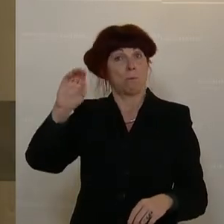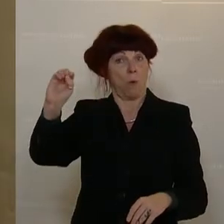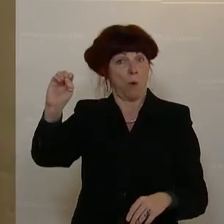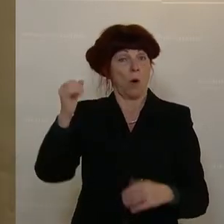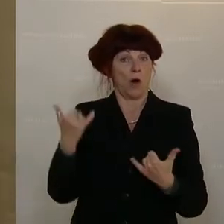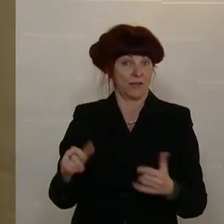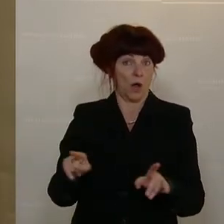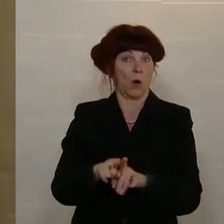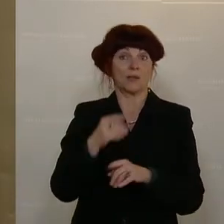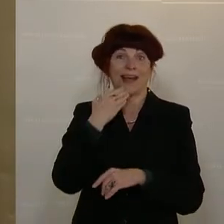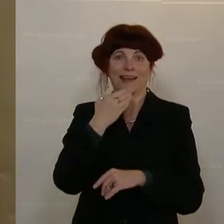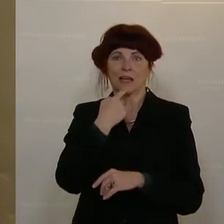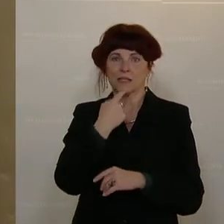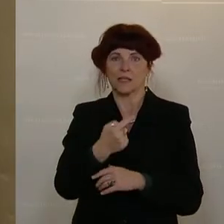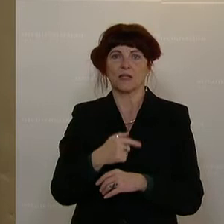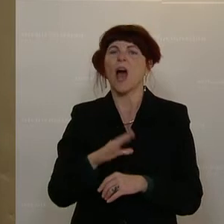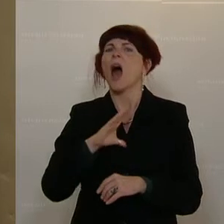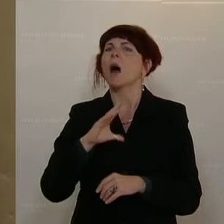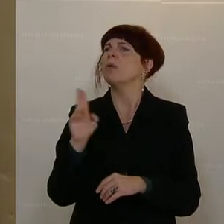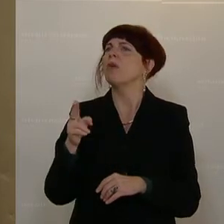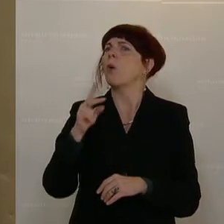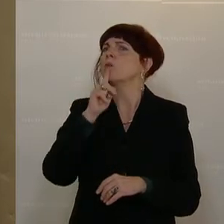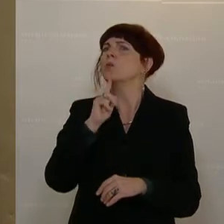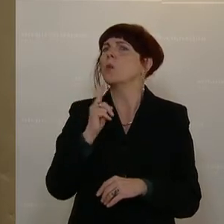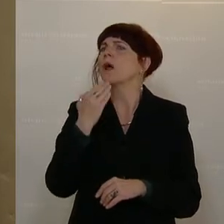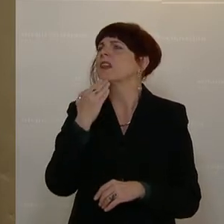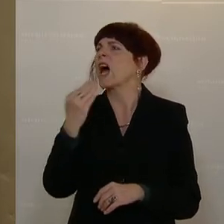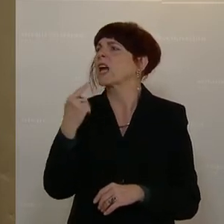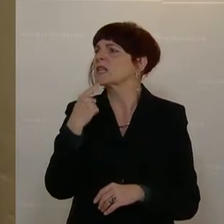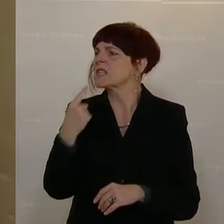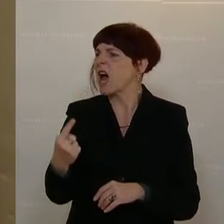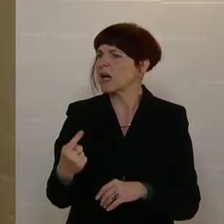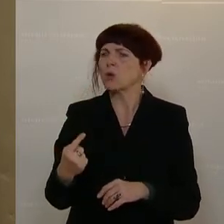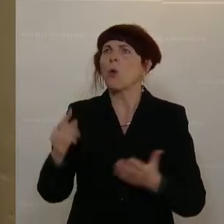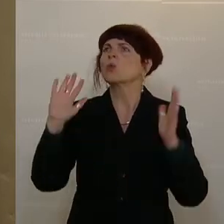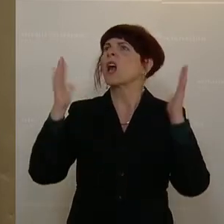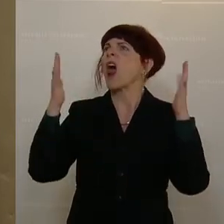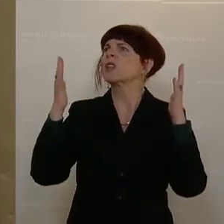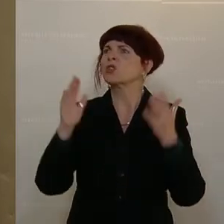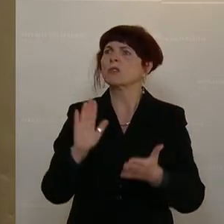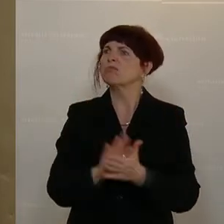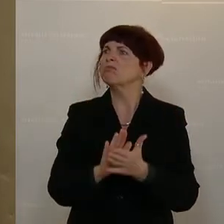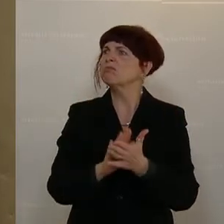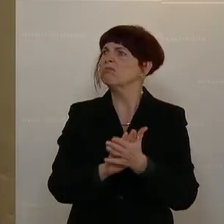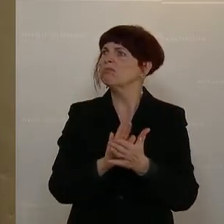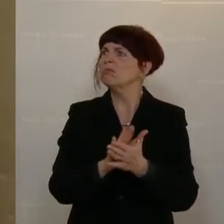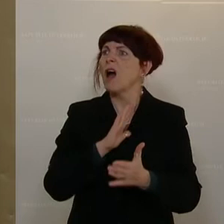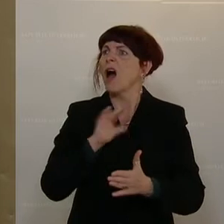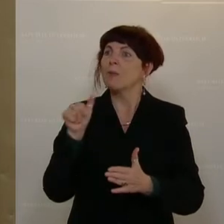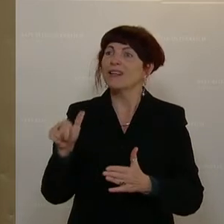Aber warum sagen Sie nur Danke und klatschen und schützen diese Gruppen nicht? Warum